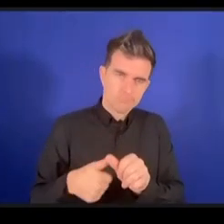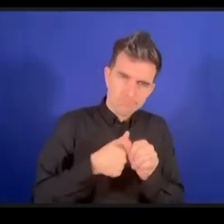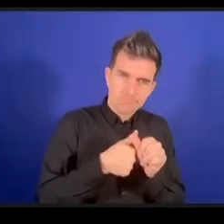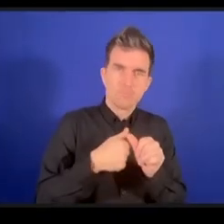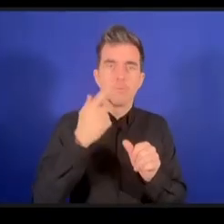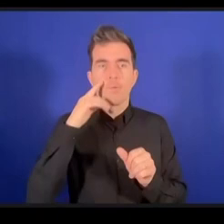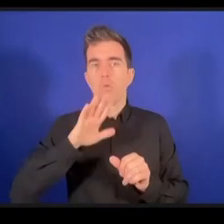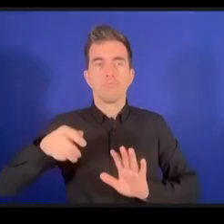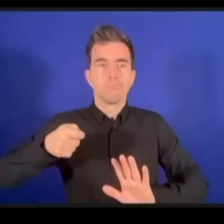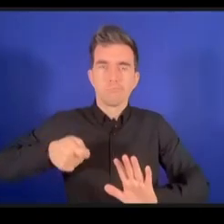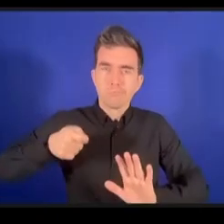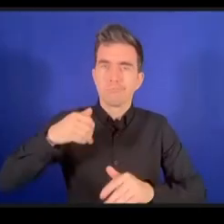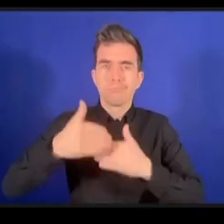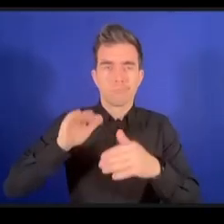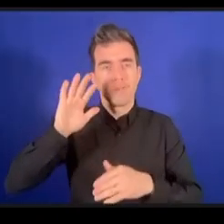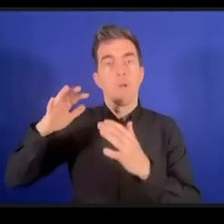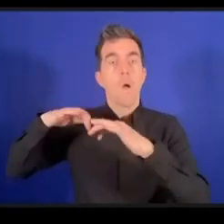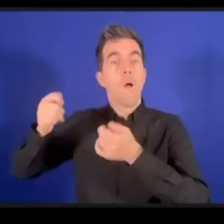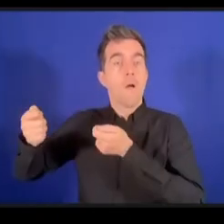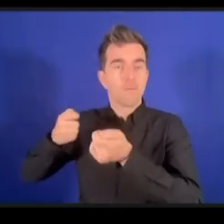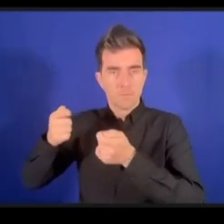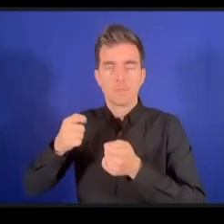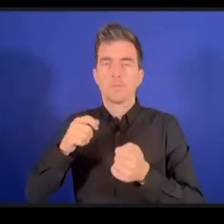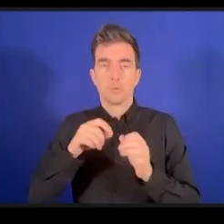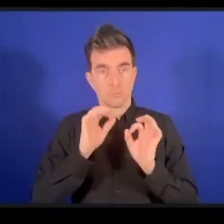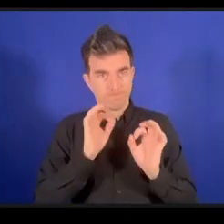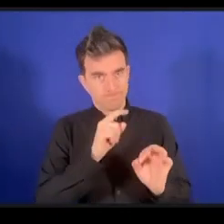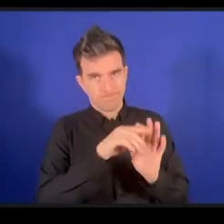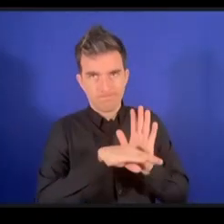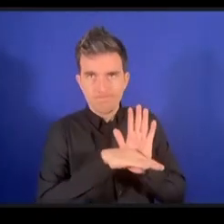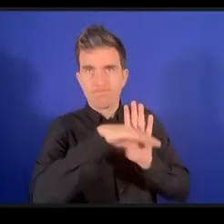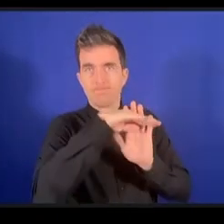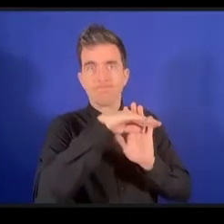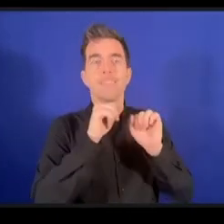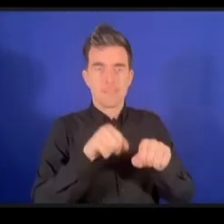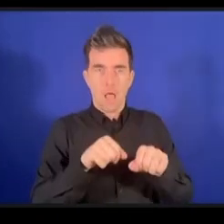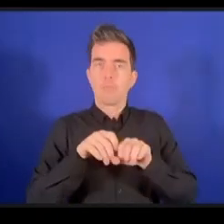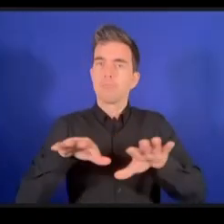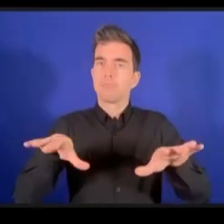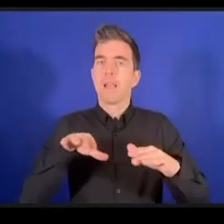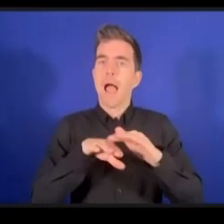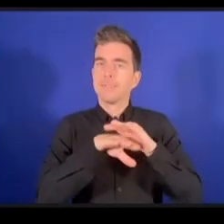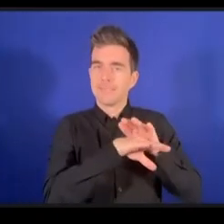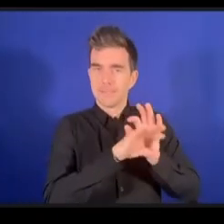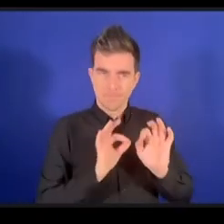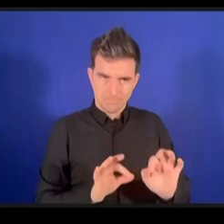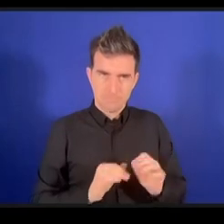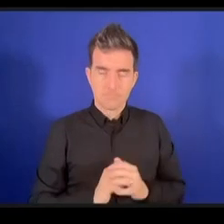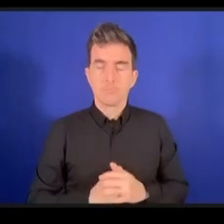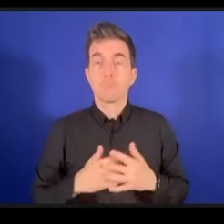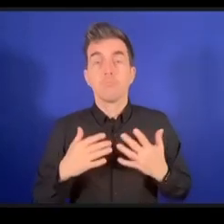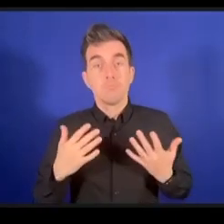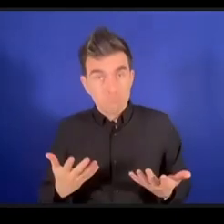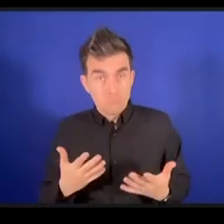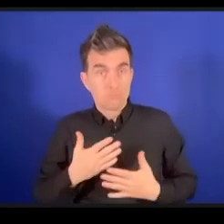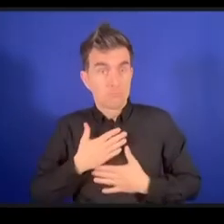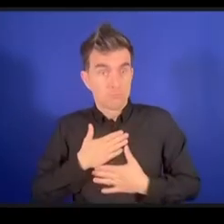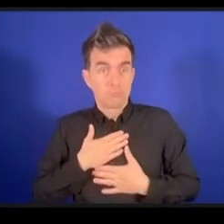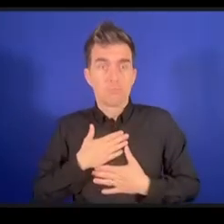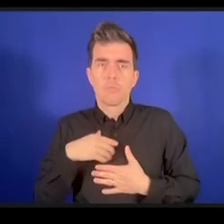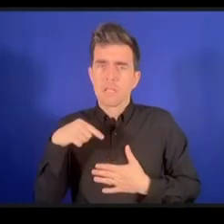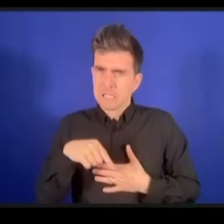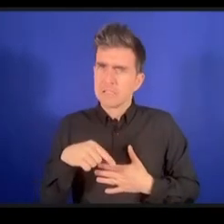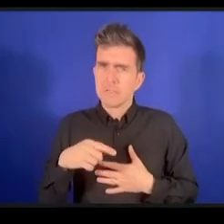ملزمة يجب على الحكومات اتباعها حتى تتمكن